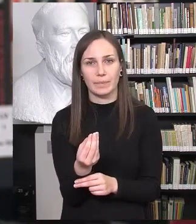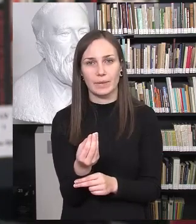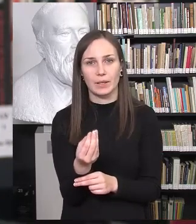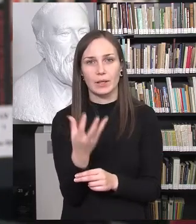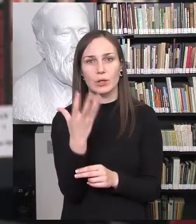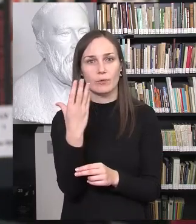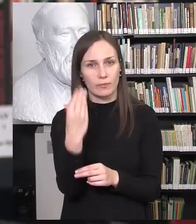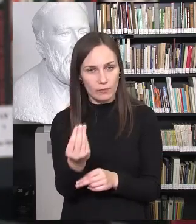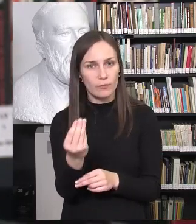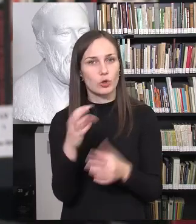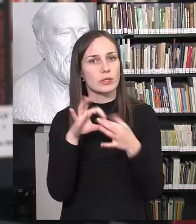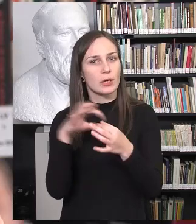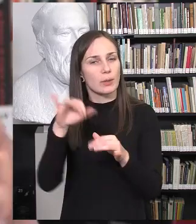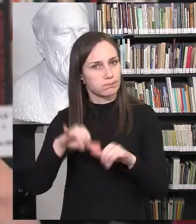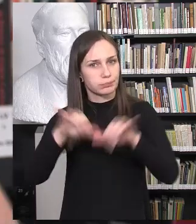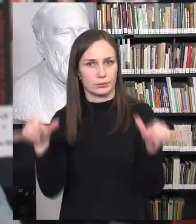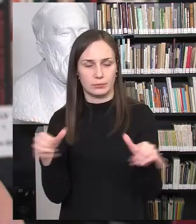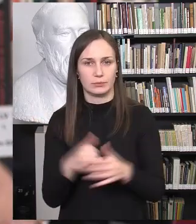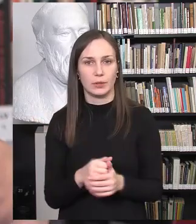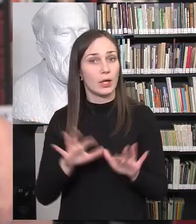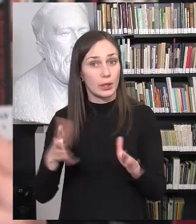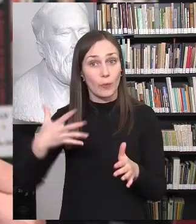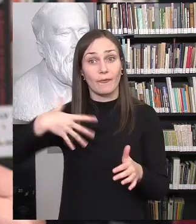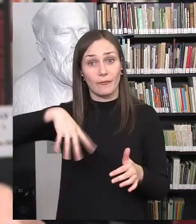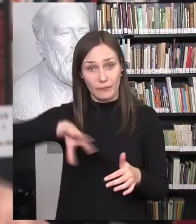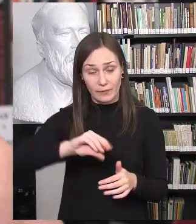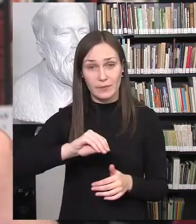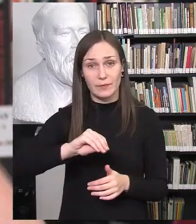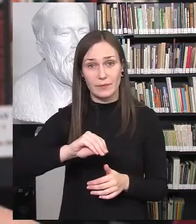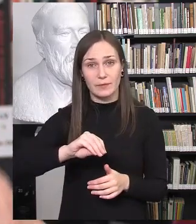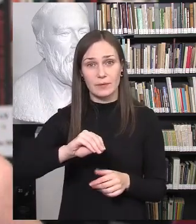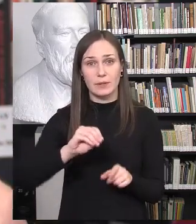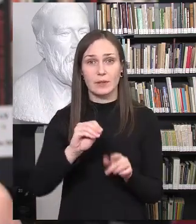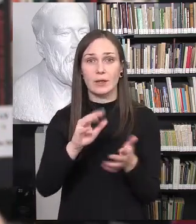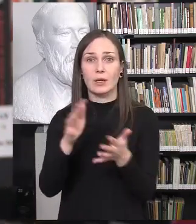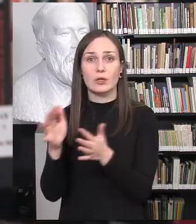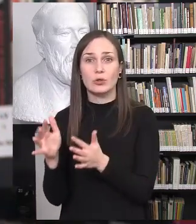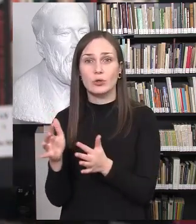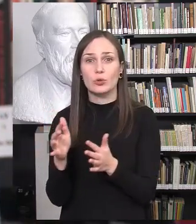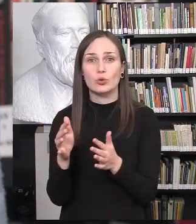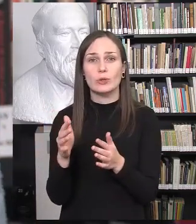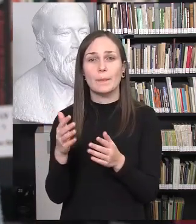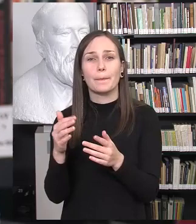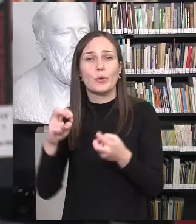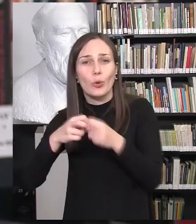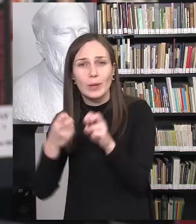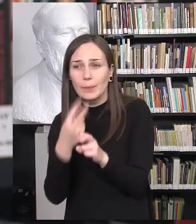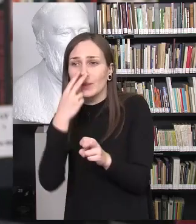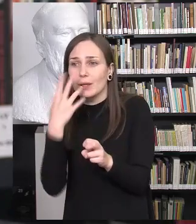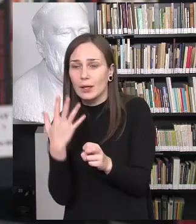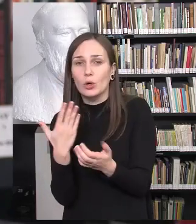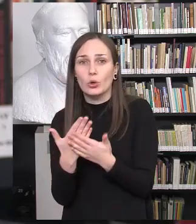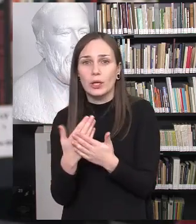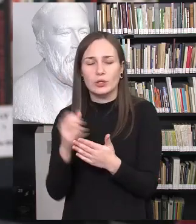skalę, ganą plačią. Ir jeigu mes visi, va, taip, nu, nuimtumėm kažkokius tos aštrumus, kurie yra, nes aš kaip vieną kartą